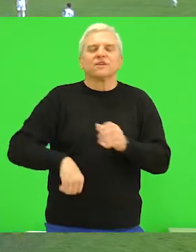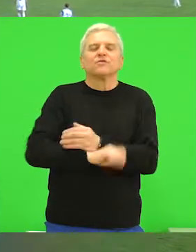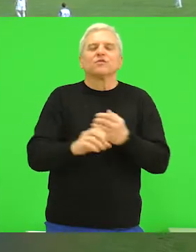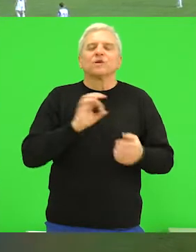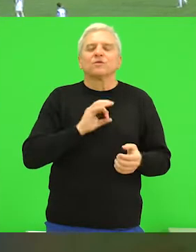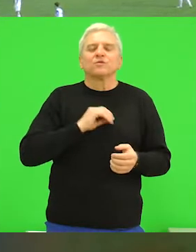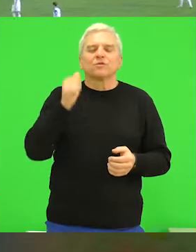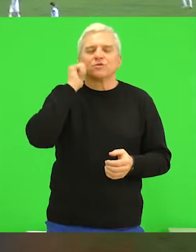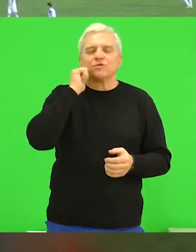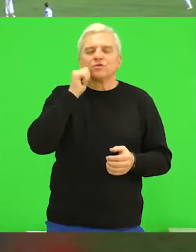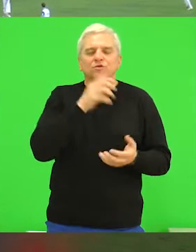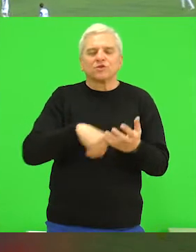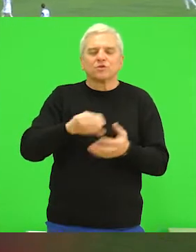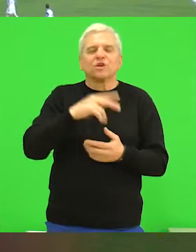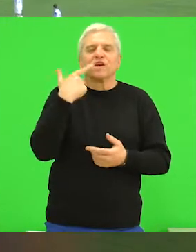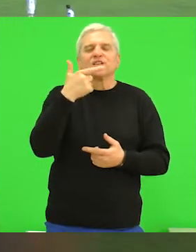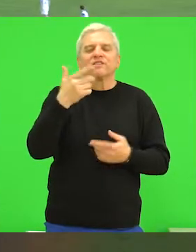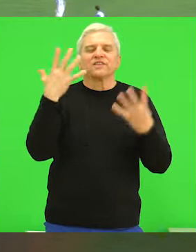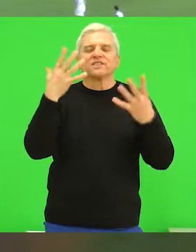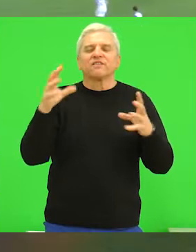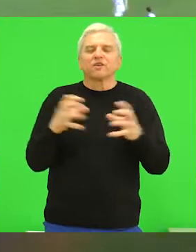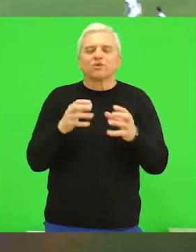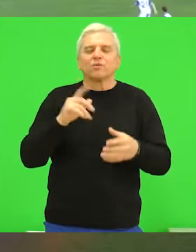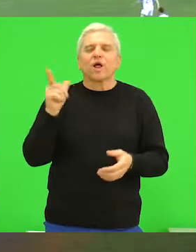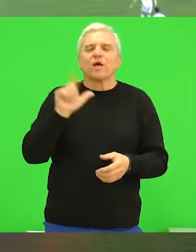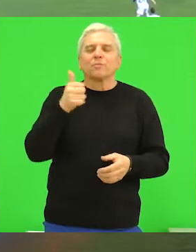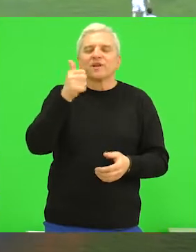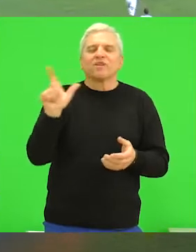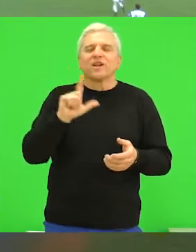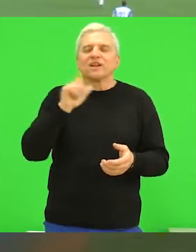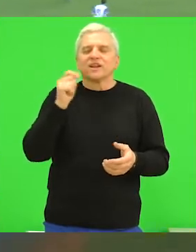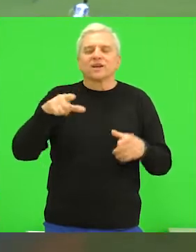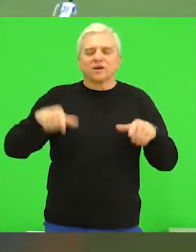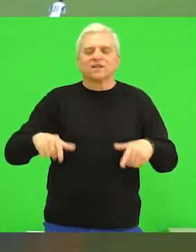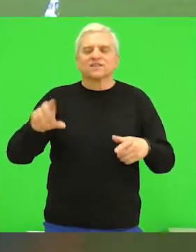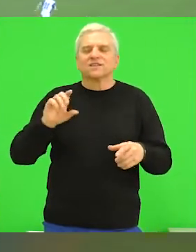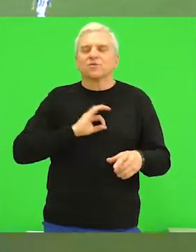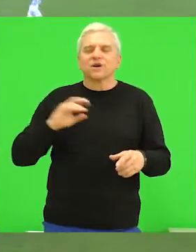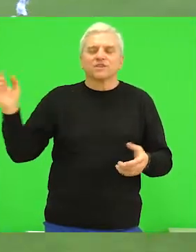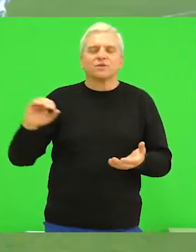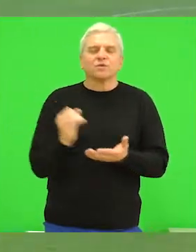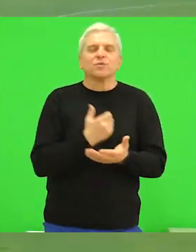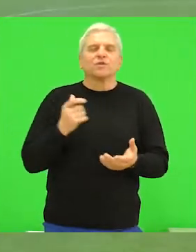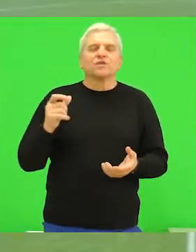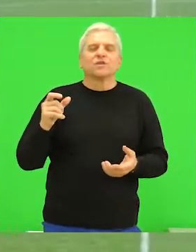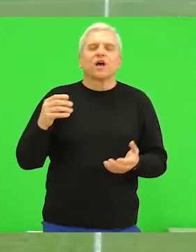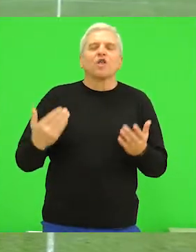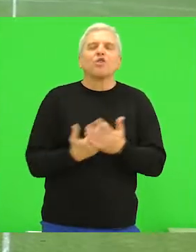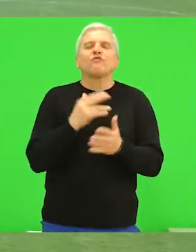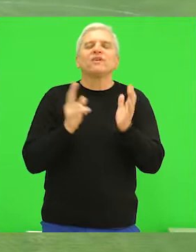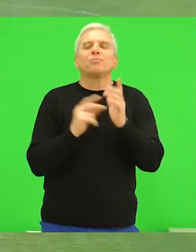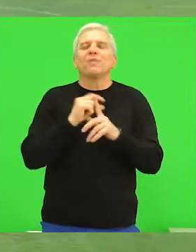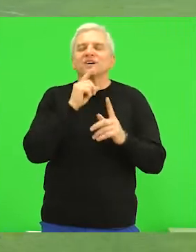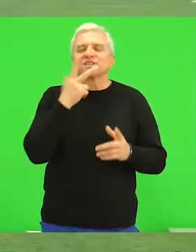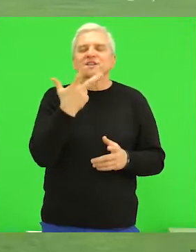Futboleri Bečeja juče su u okviru 29. kola prve lije Srbije na gradskom stadionu Kretise savladali ekipu Novog